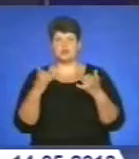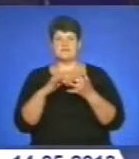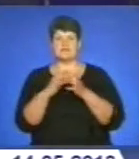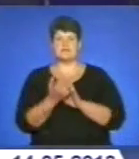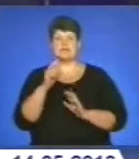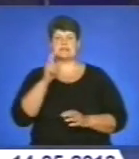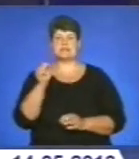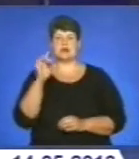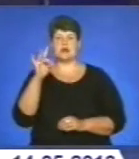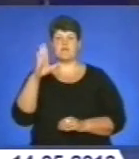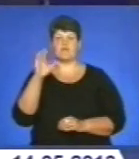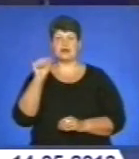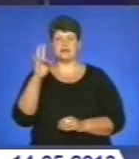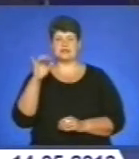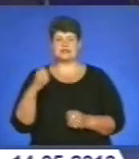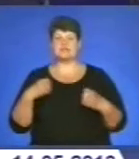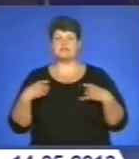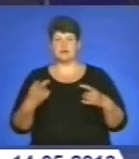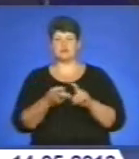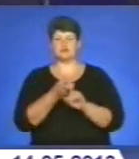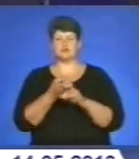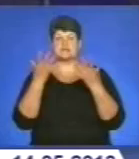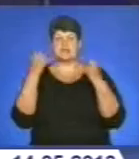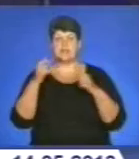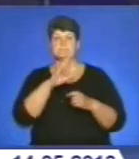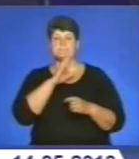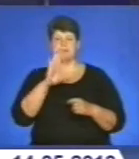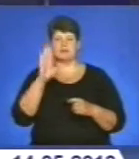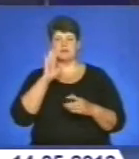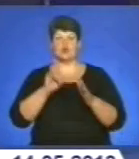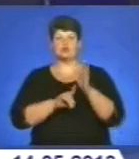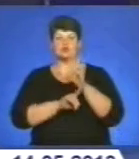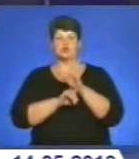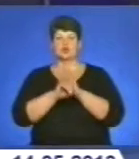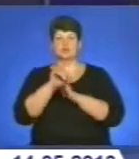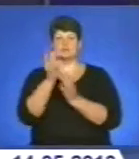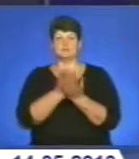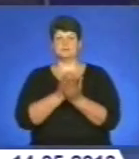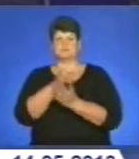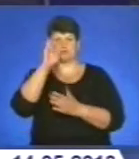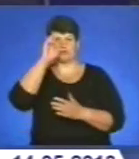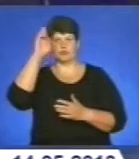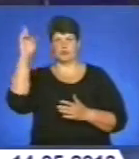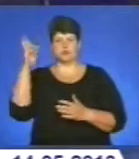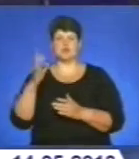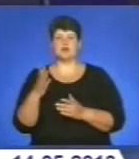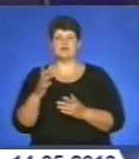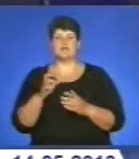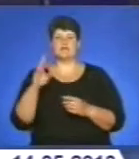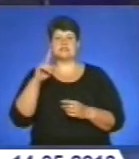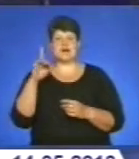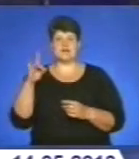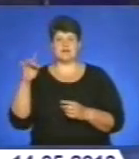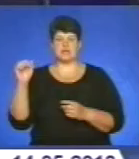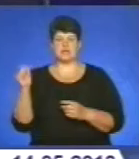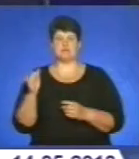Зарваниця. Свято з нагоди Дня матері розпочалося літургією у соборі Зарваницької Пресвятої Богородиці. Детальніше у